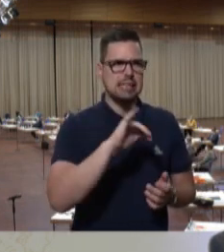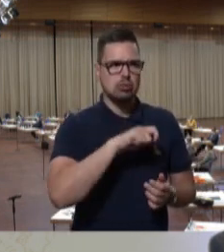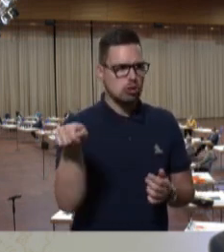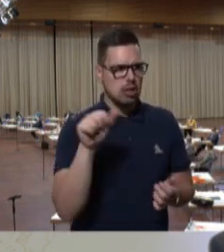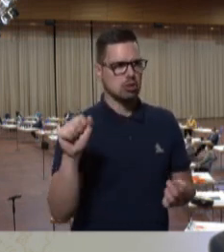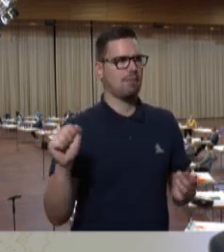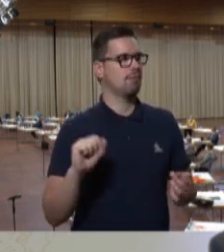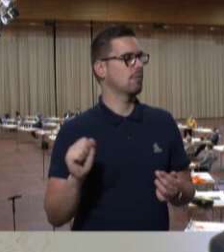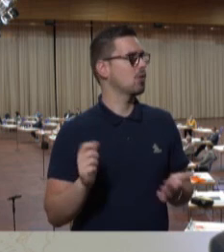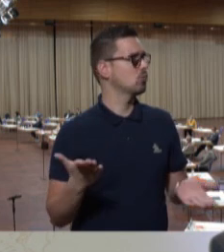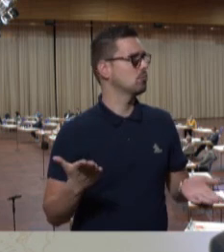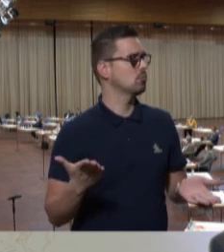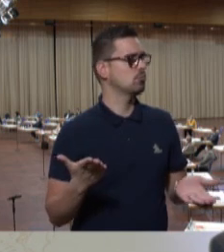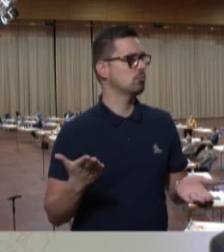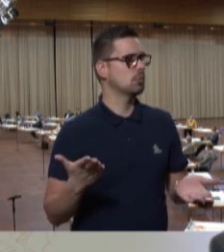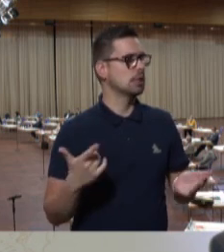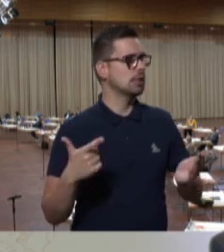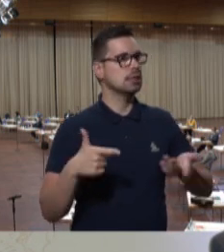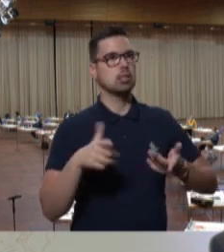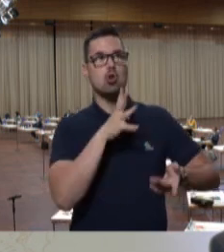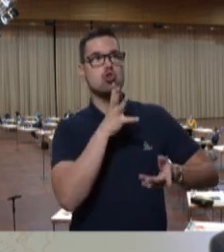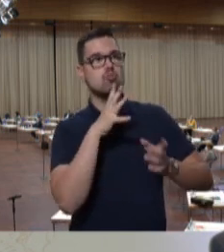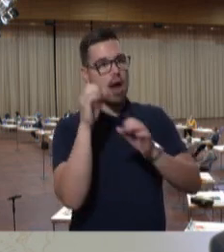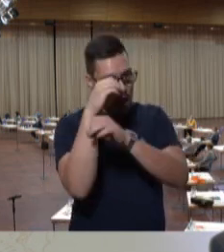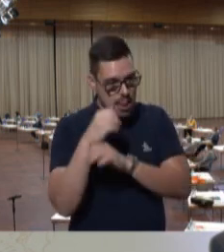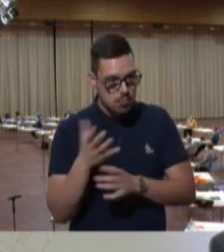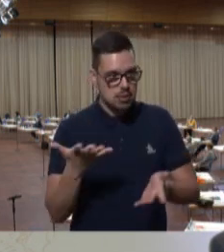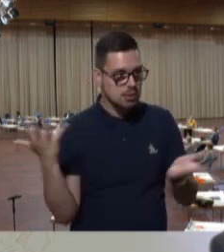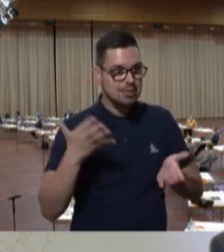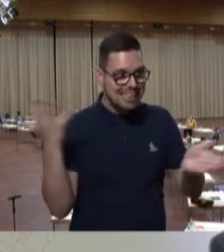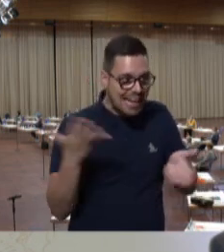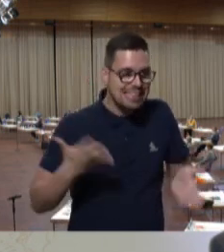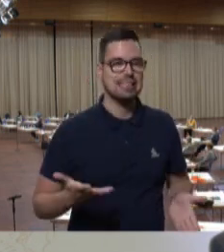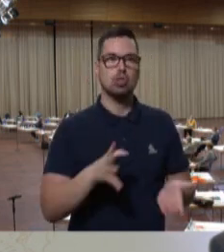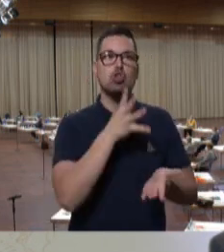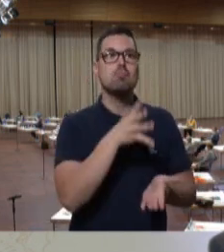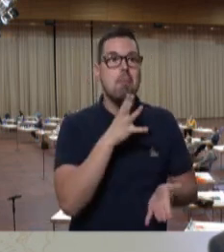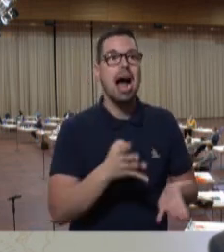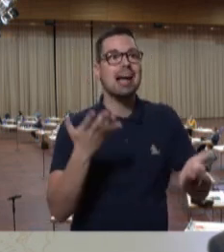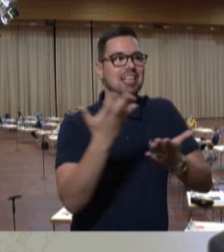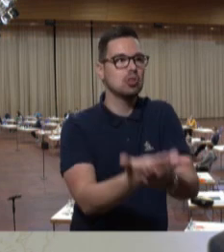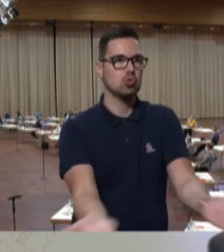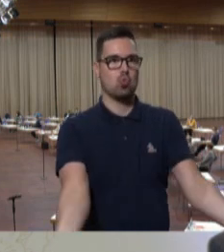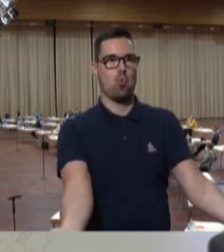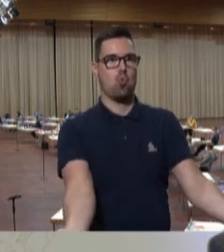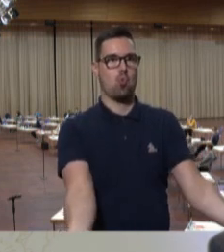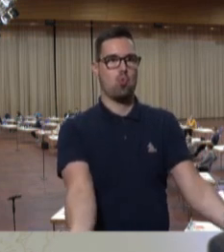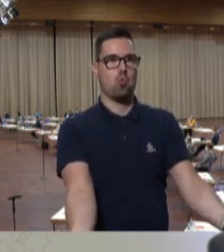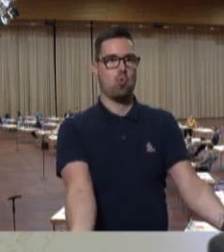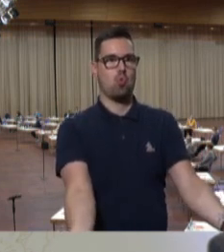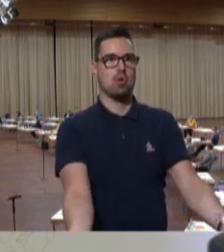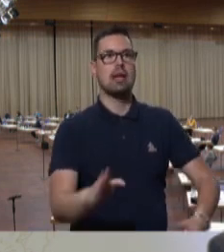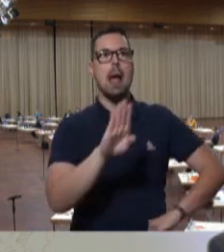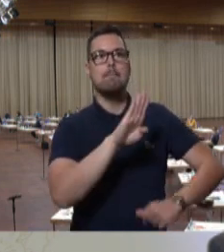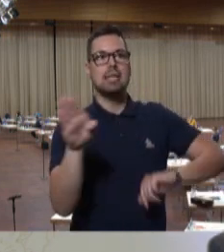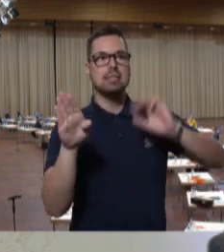keine schräge Erfindung aus irgendeinem Sprachlabor, das ist gewachsene Sprache. Gehe ich nochmal zurück nach Bieskastel.